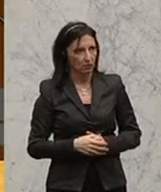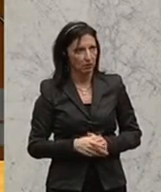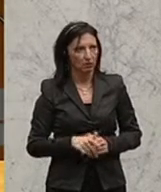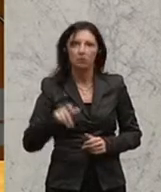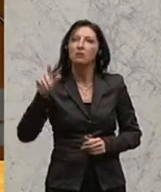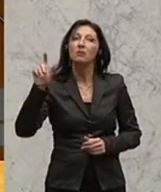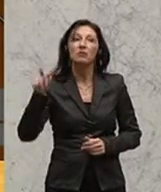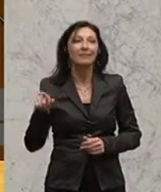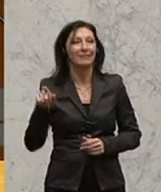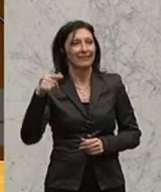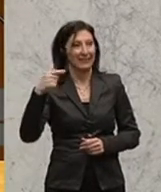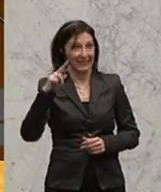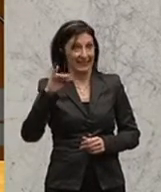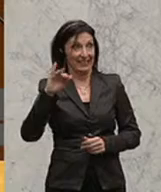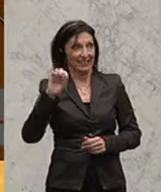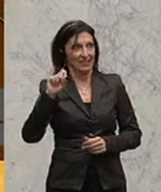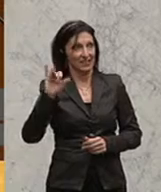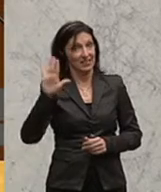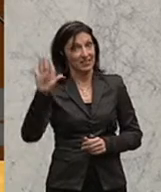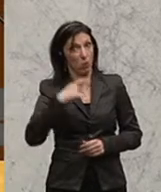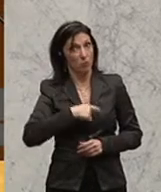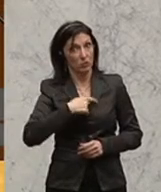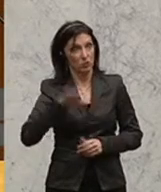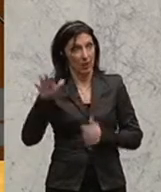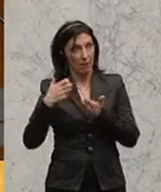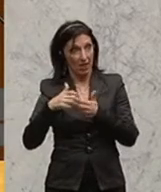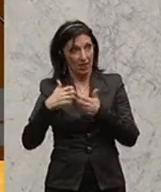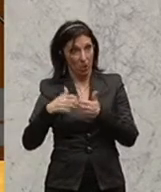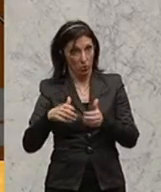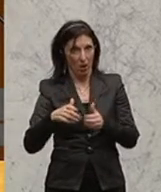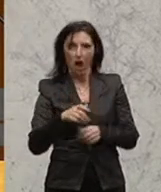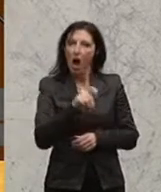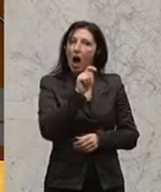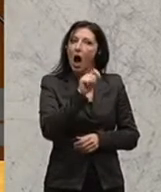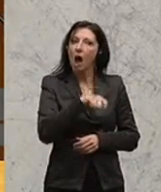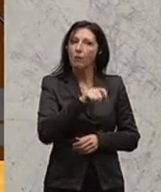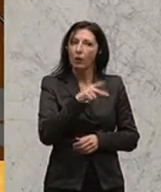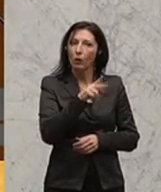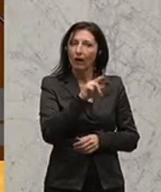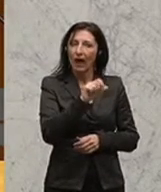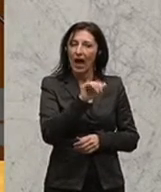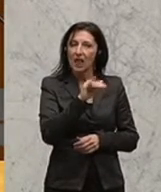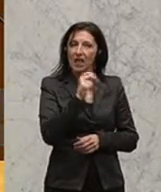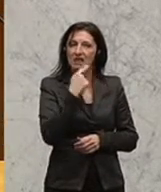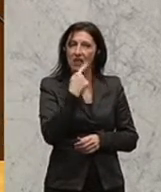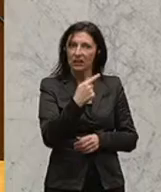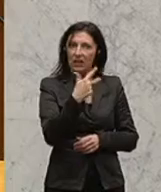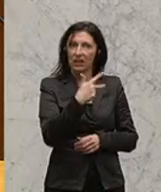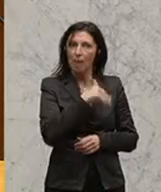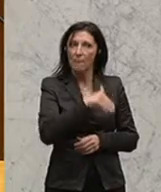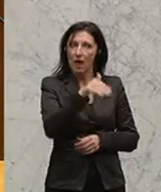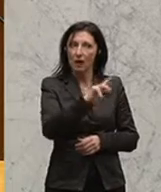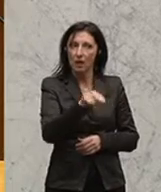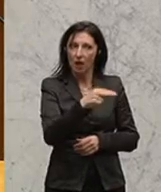-Kommission zu lesen sei, dass die vom Abgeordneten Greiner genannten 3 Milliarden, die die Hypo darlassen musste, falsch sei. Und da es nur